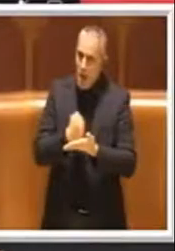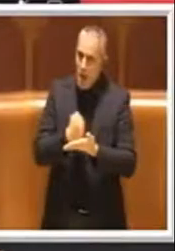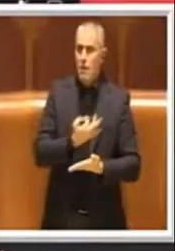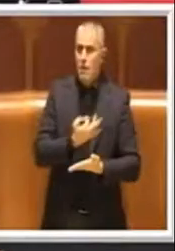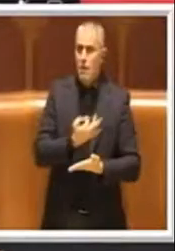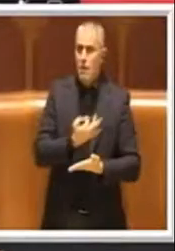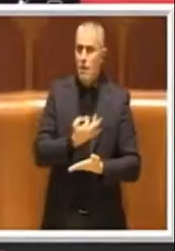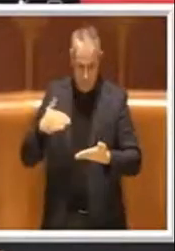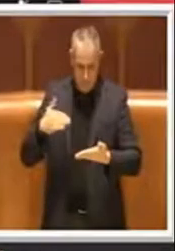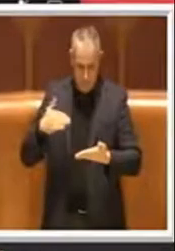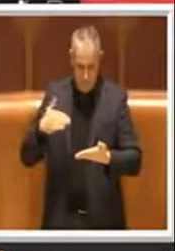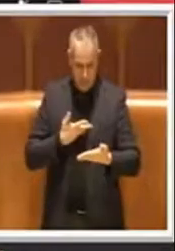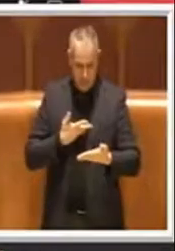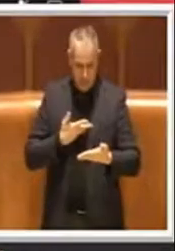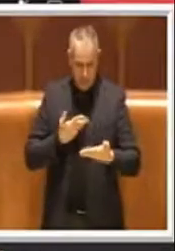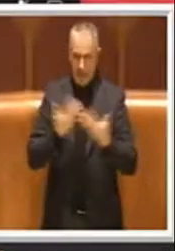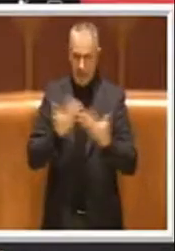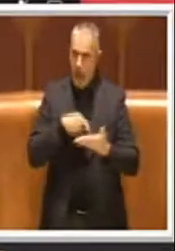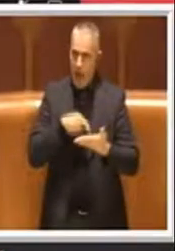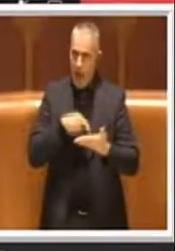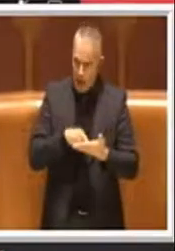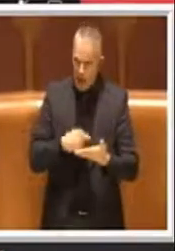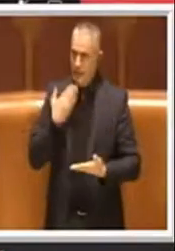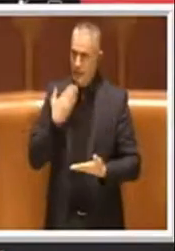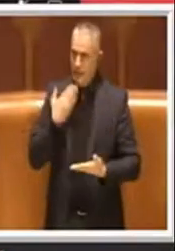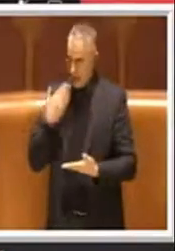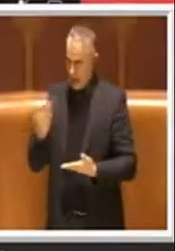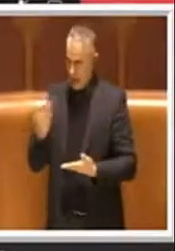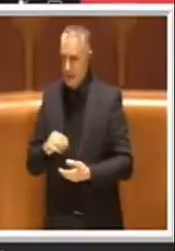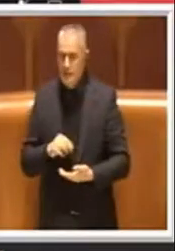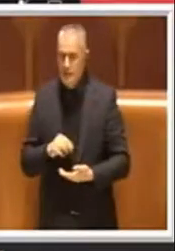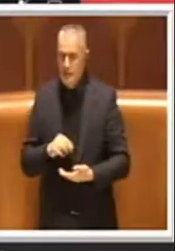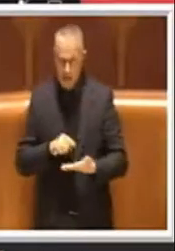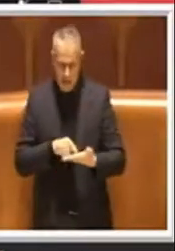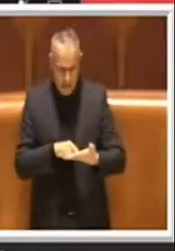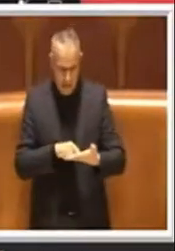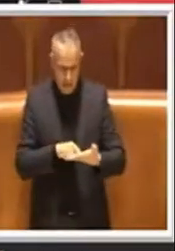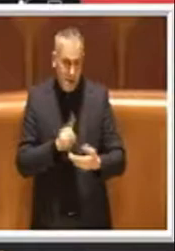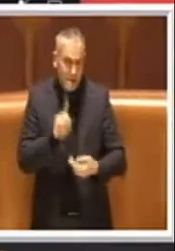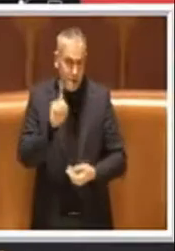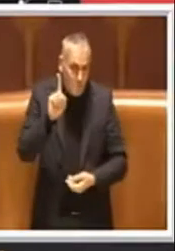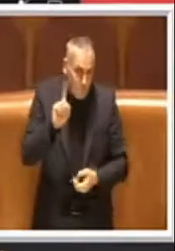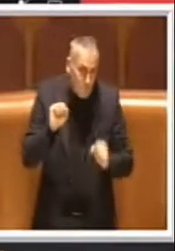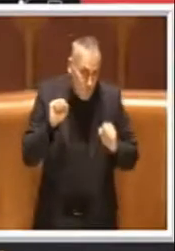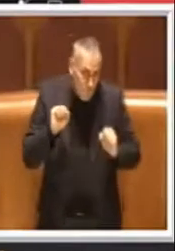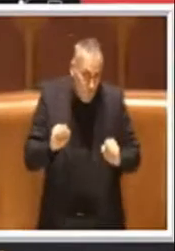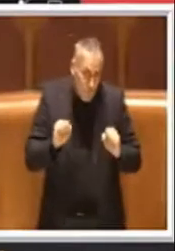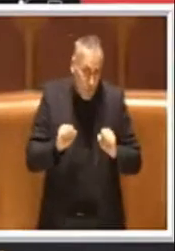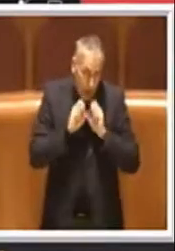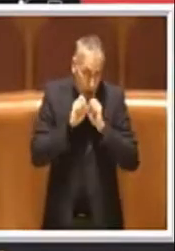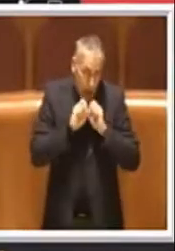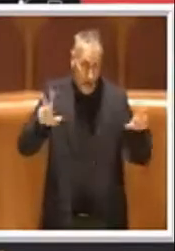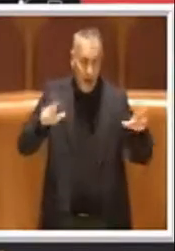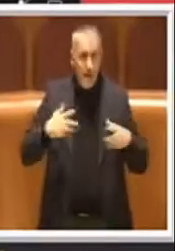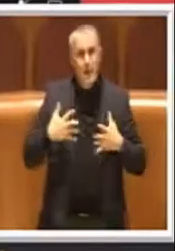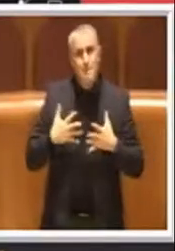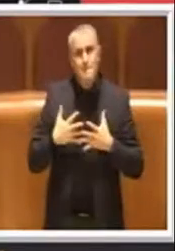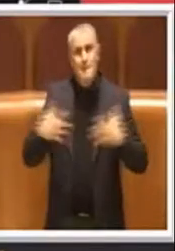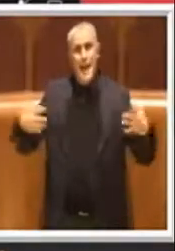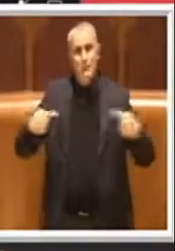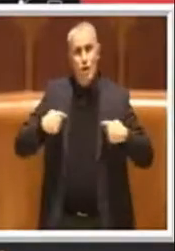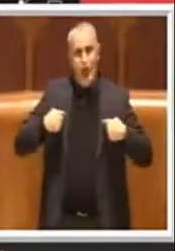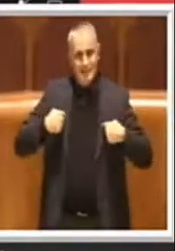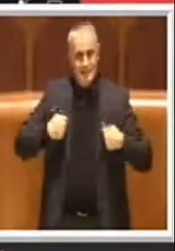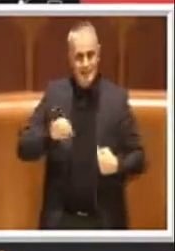tantissimi aspetti. Devo dire che, permettetemi di dire a nome della maggioranza, di